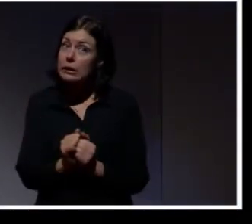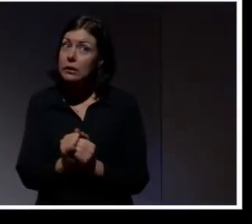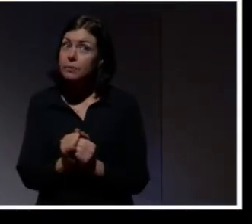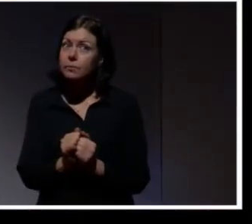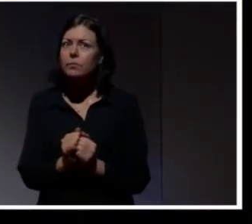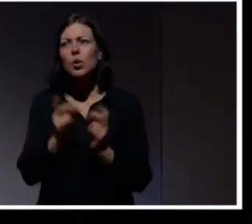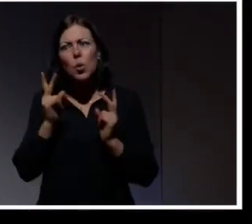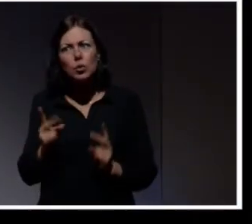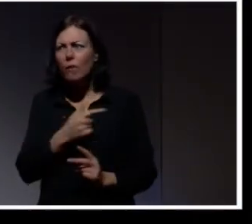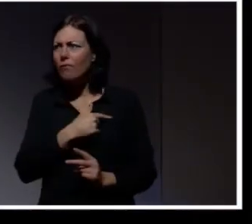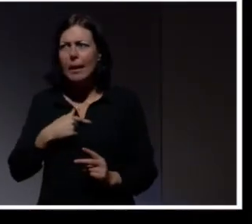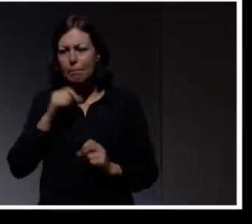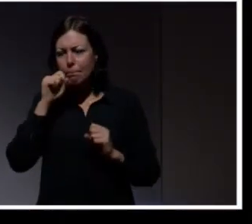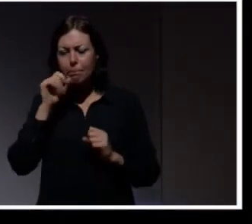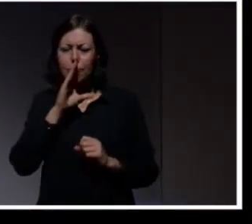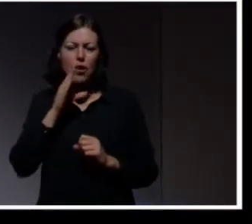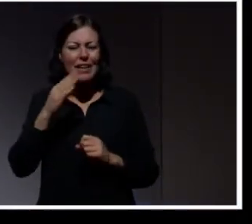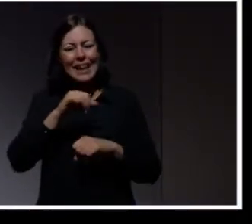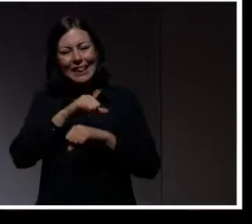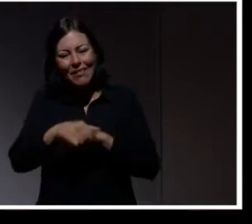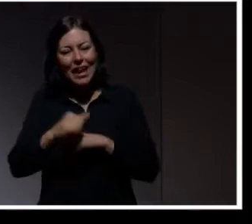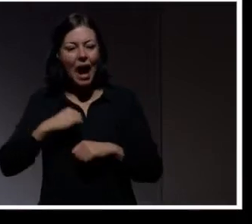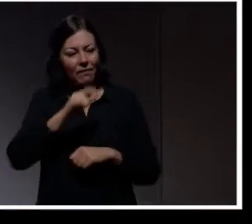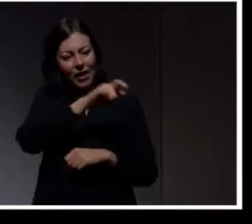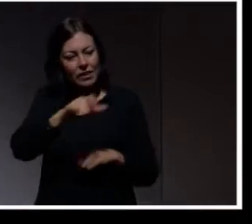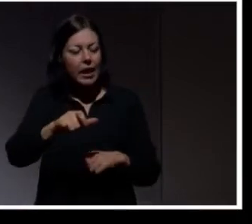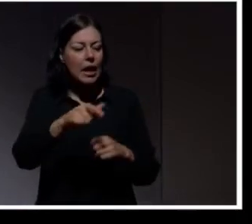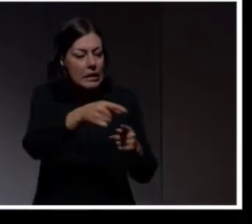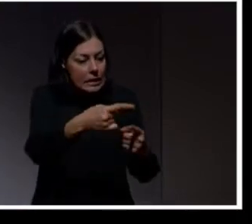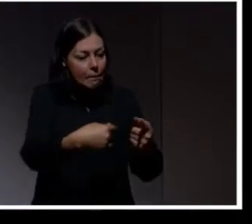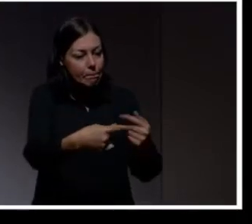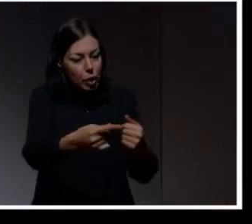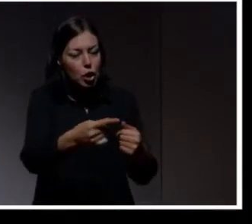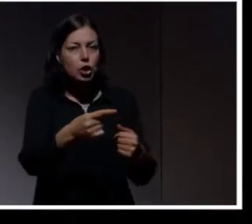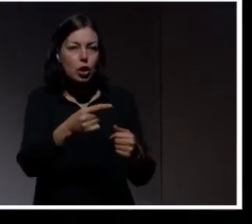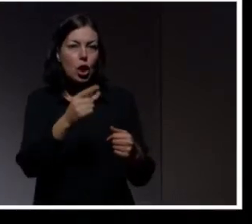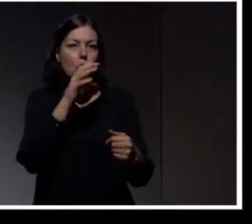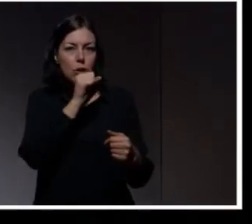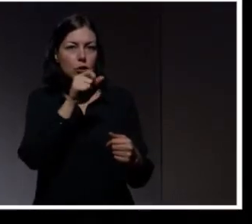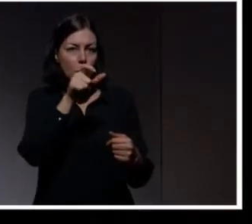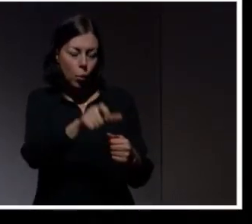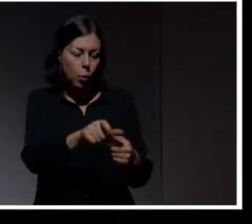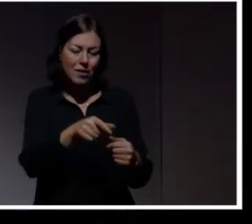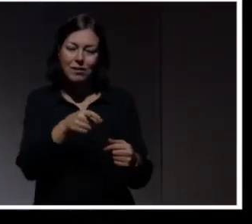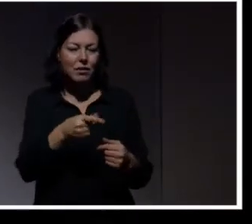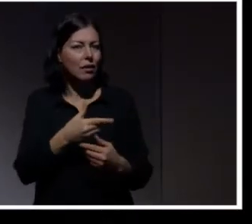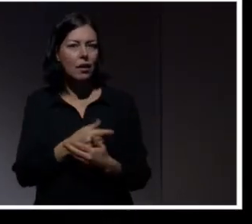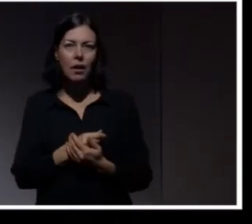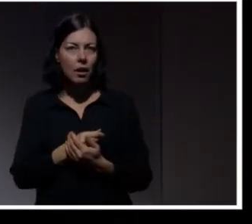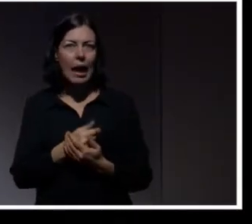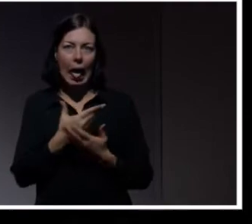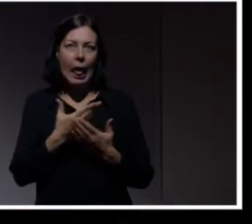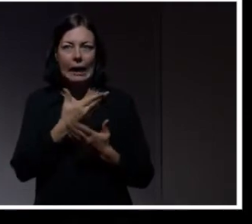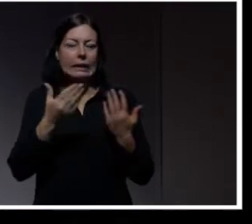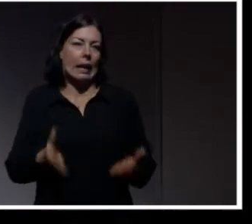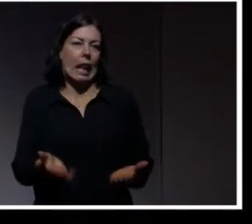sluta tvinga våra användare att byta lösenord. För det är kontraproduktivt. Om det är så att ni fortfarande håller